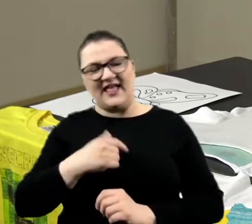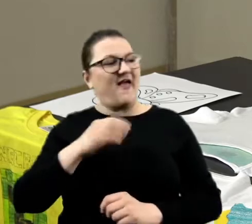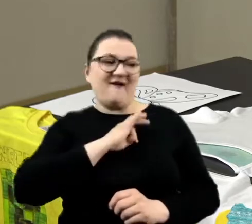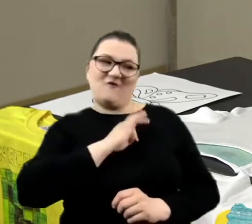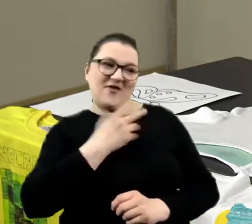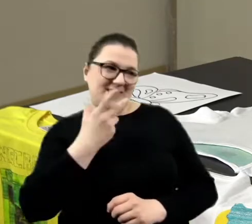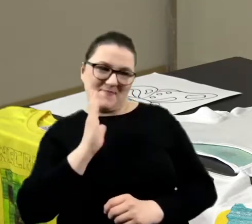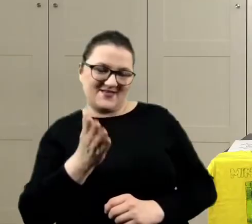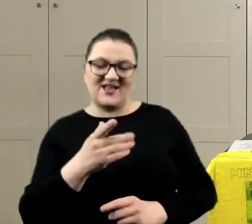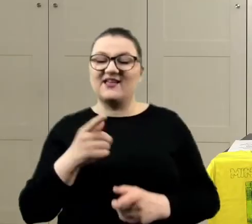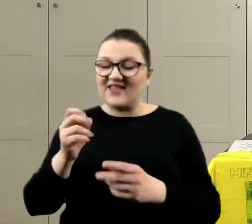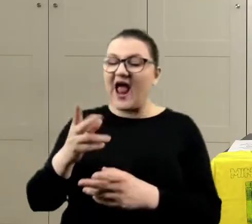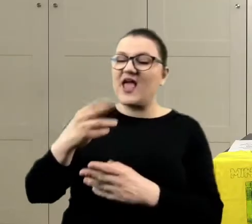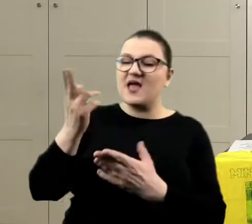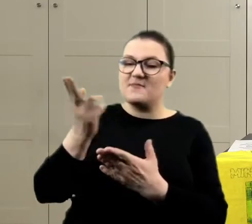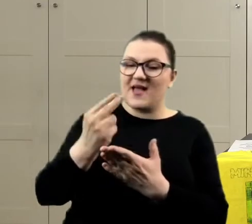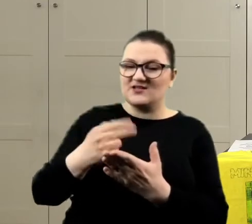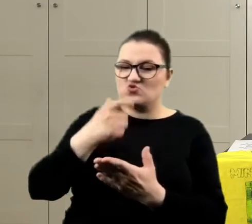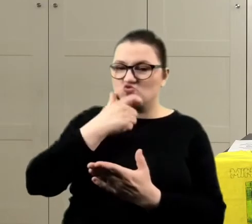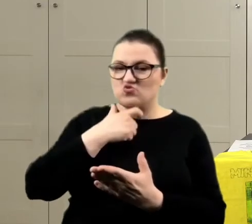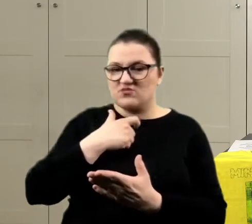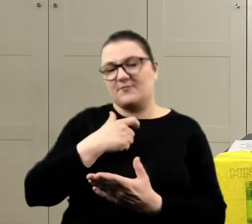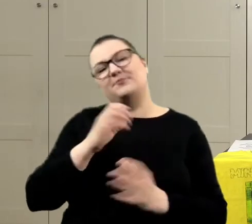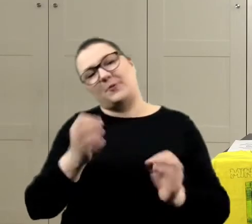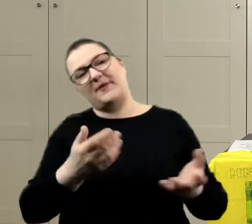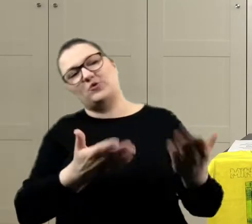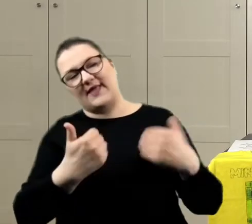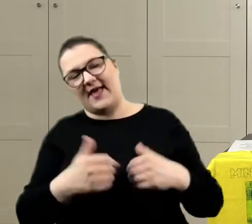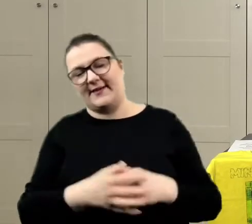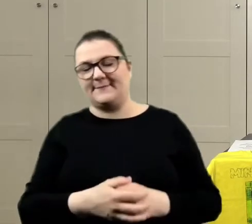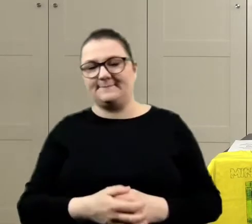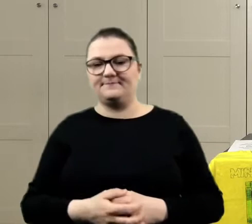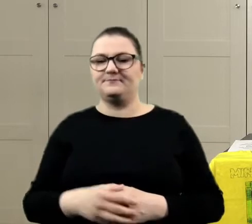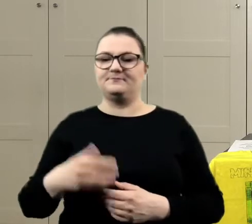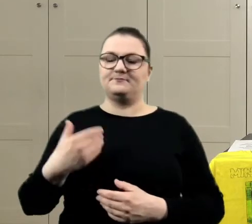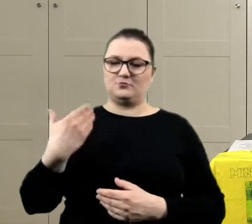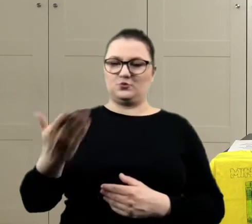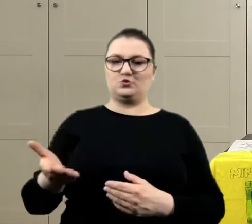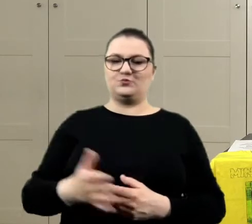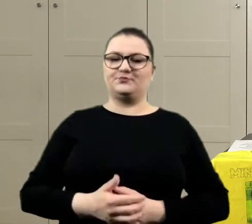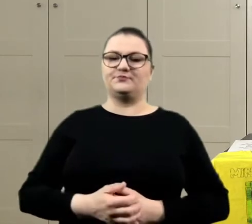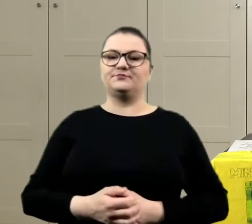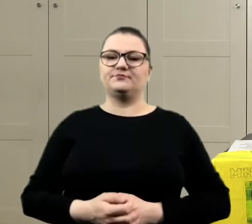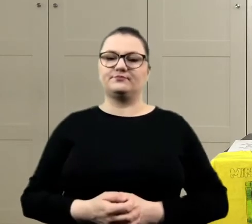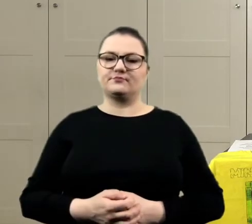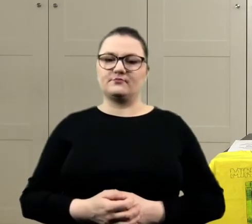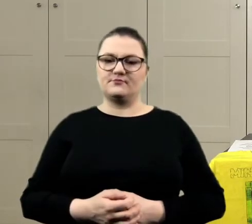dosyć gruby pędzel, tym będzie Ci łatwiej. No to dalej. Proszę. Proszę bardzo.